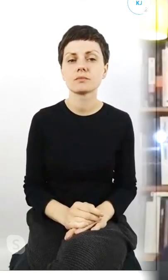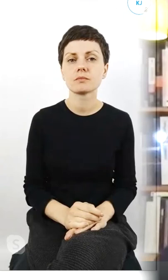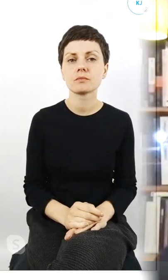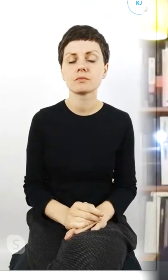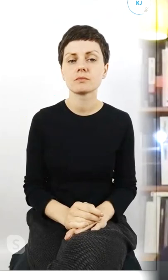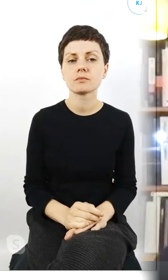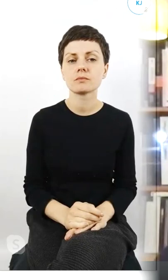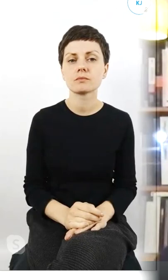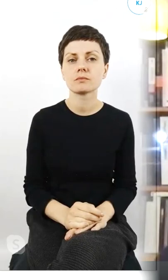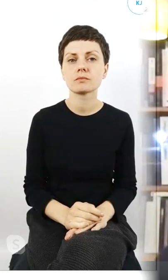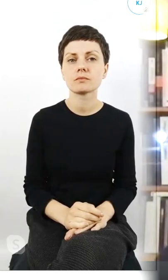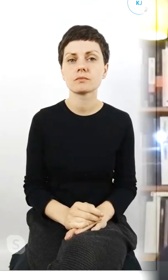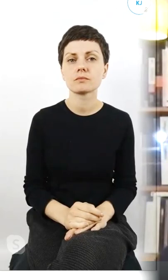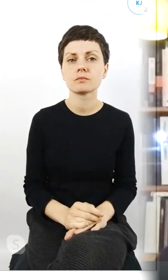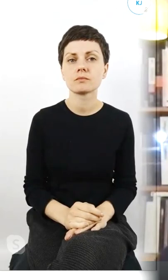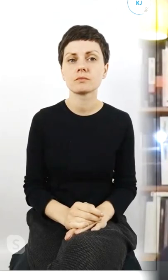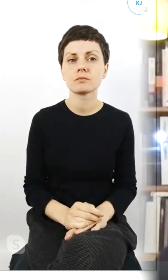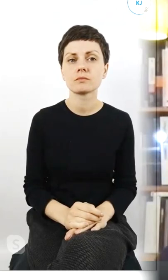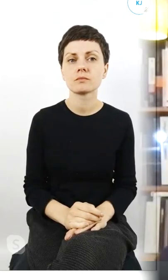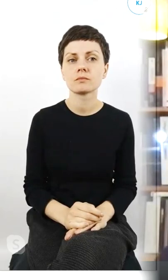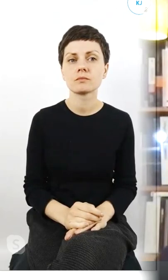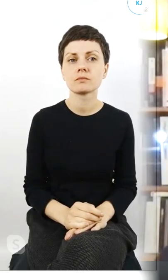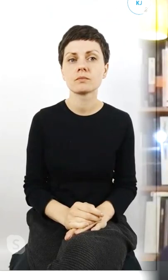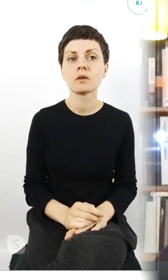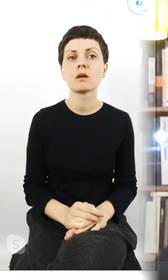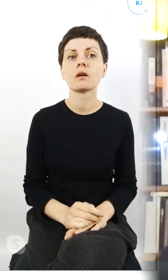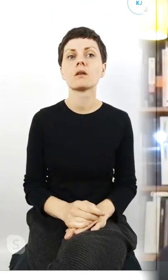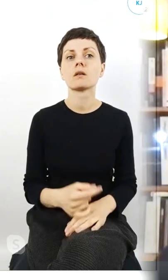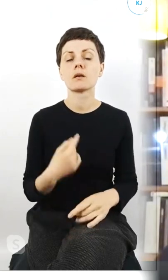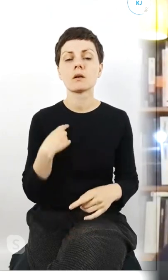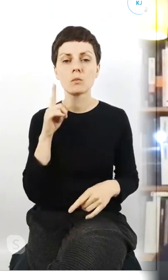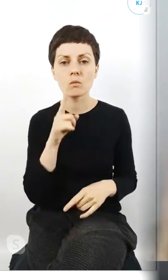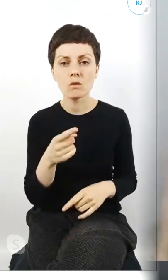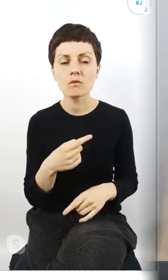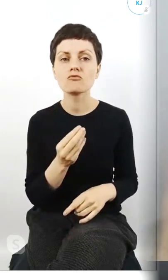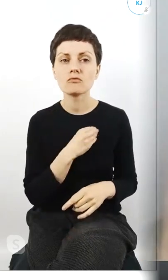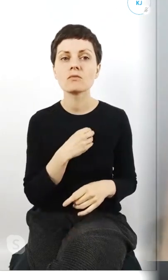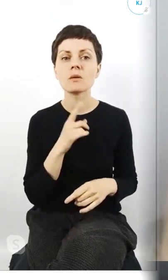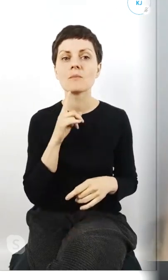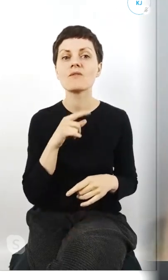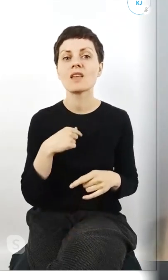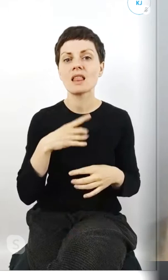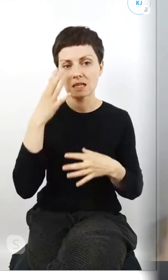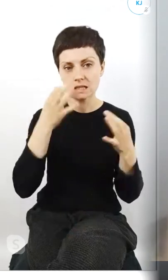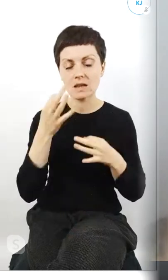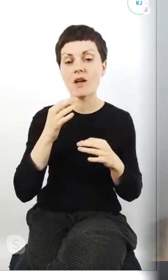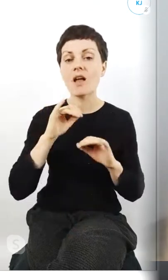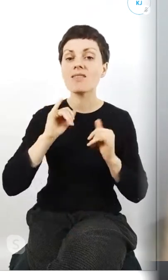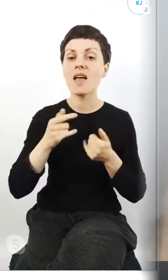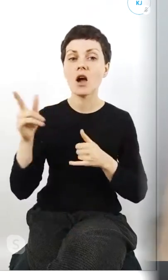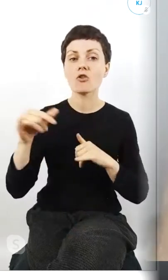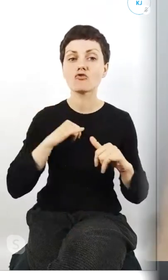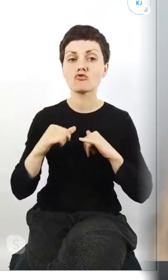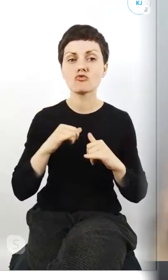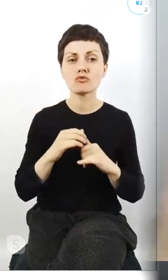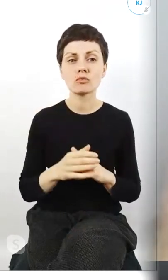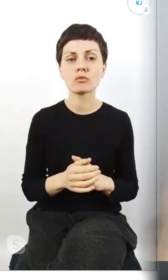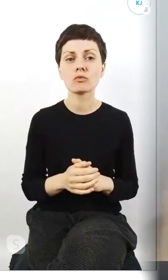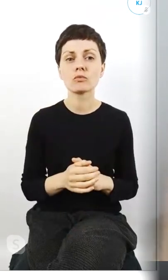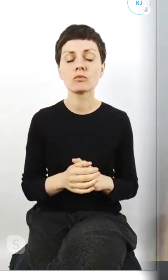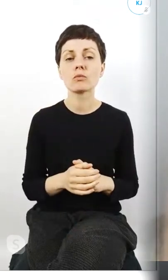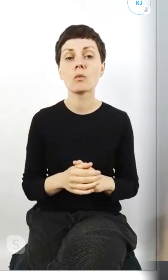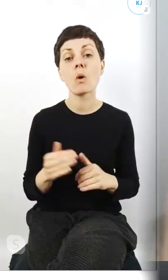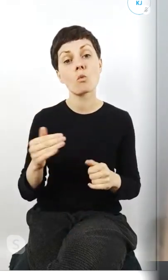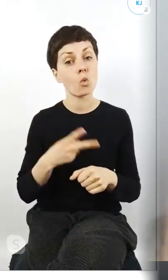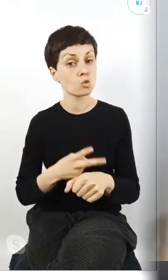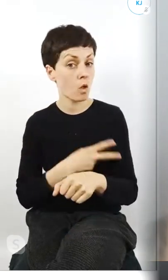I powiem szczerze, że ja się zastanawiam również w tej kwestii w jaki sposób rząd, a nawet jeżeli nie rząd, to może urzędy miasta